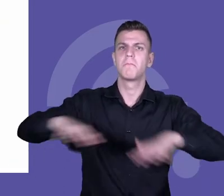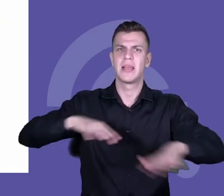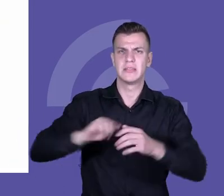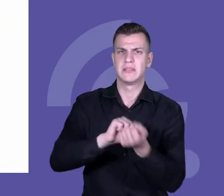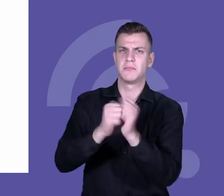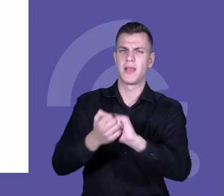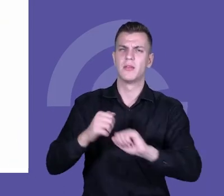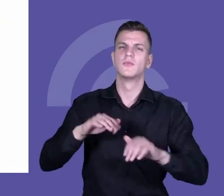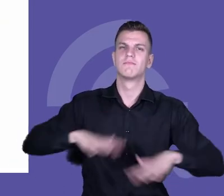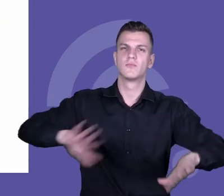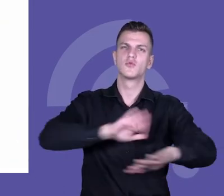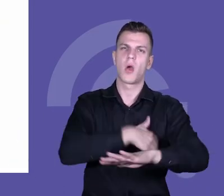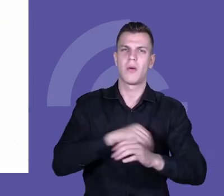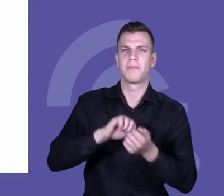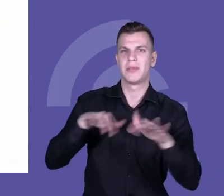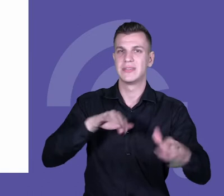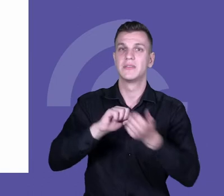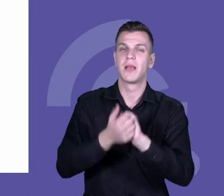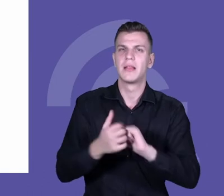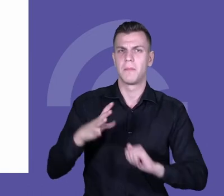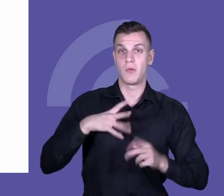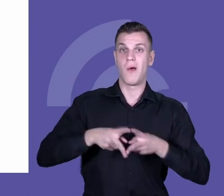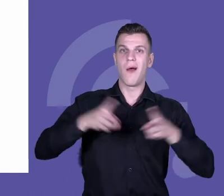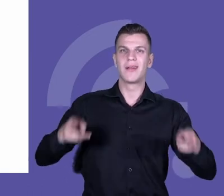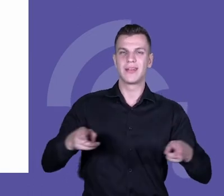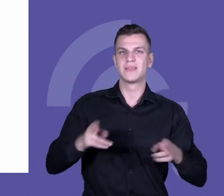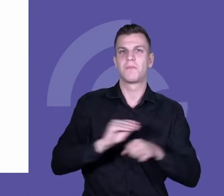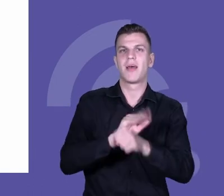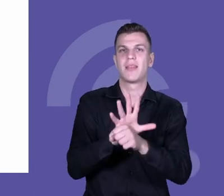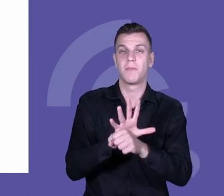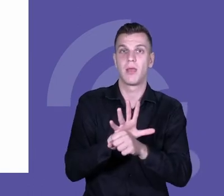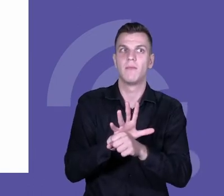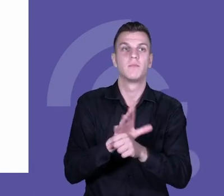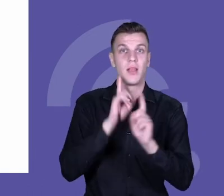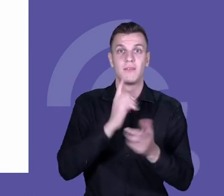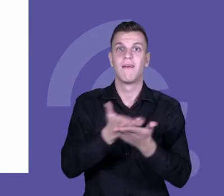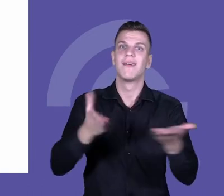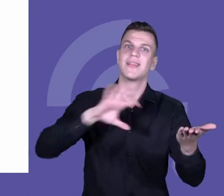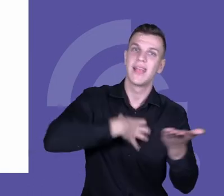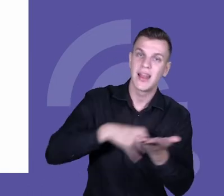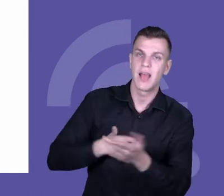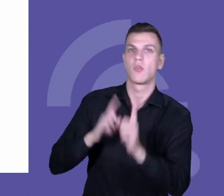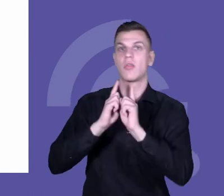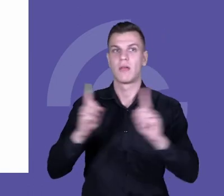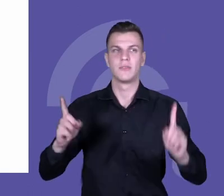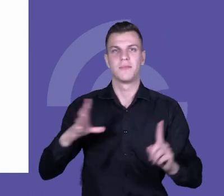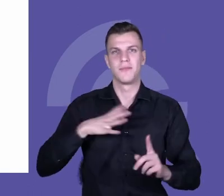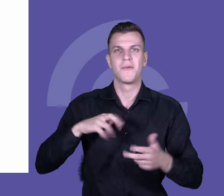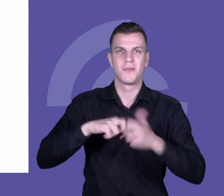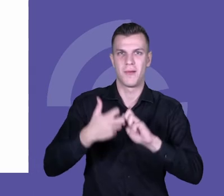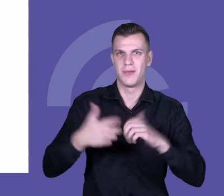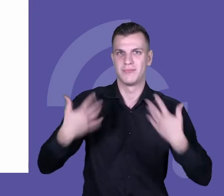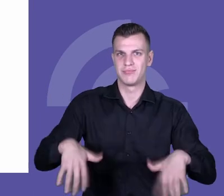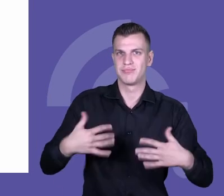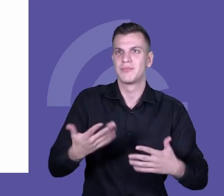w czasach pandemii i edukacji zdalnej. Było naprawdę to wyzwanie zarówno dla dyrektorów, jak i dla nauczycieli, ale nam zależało na